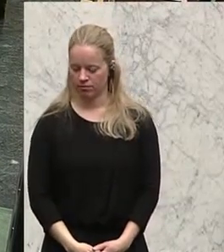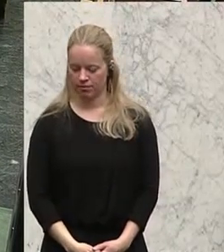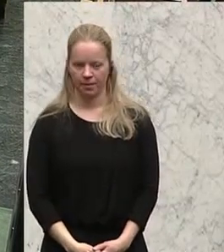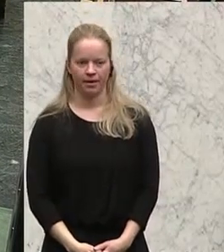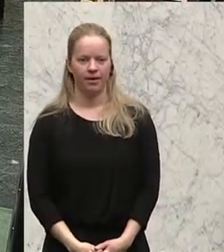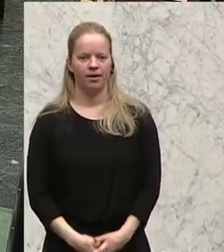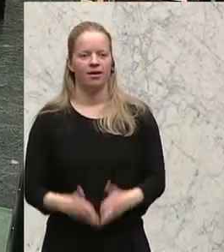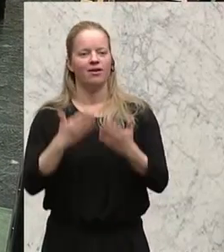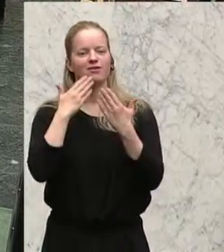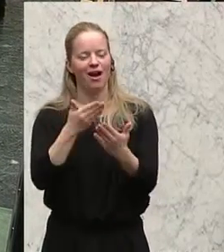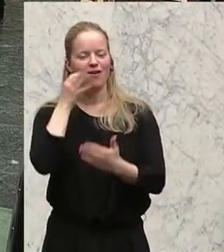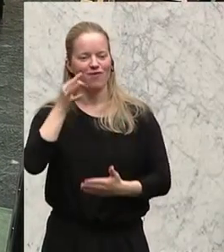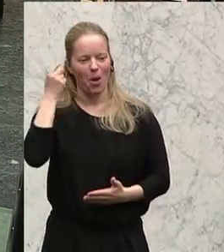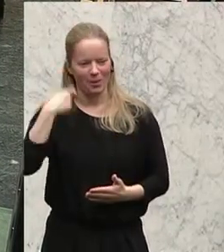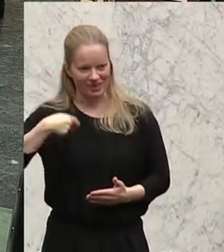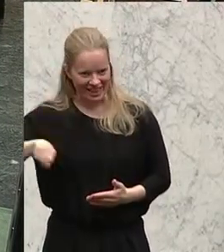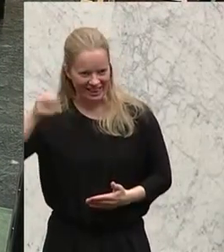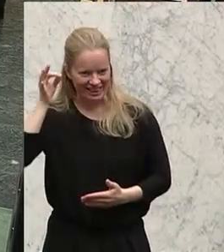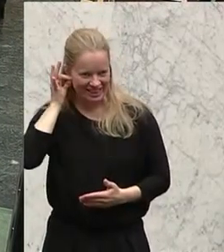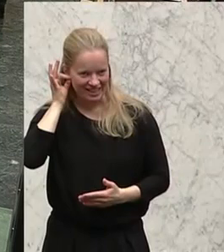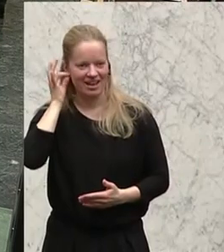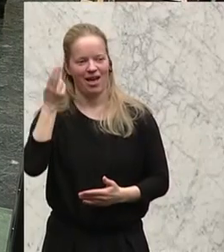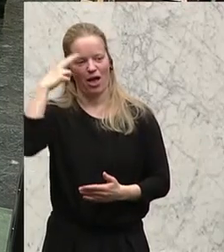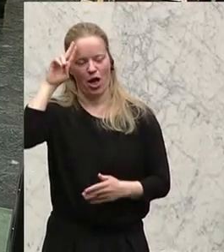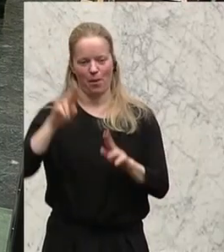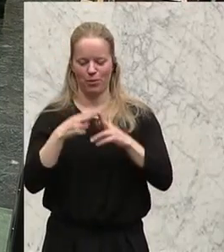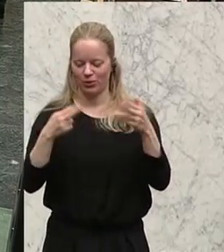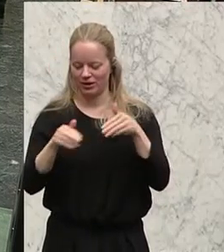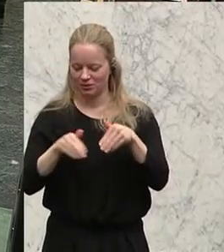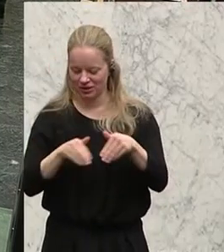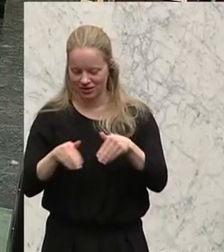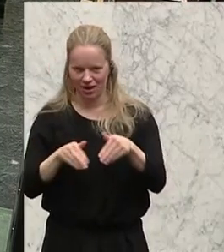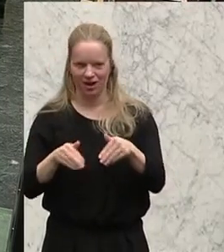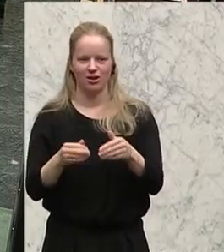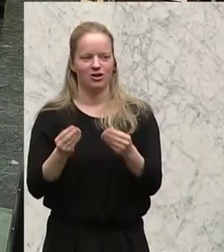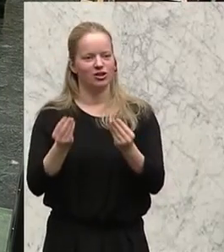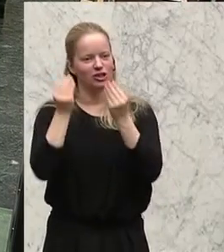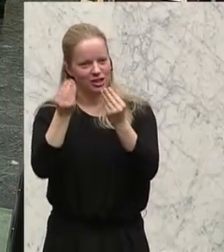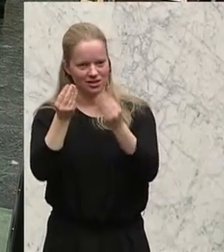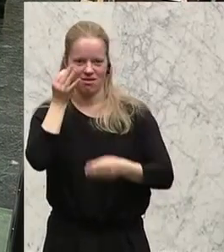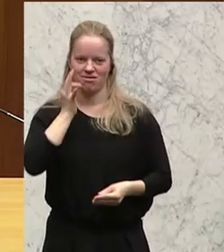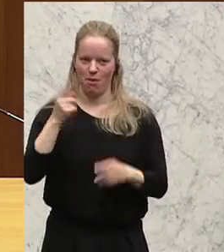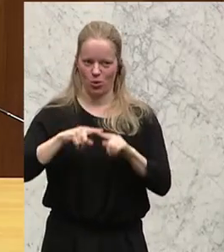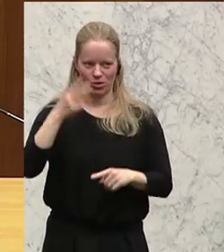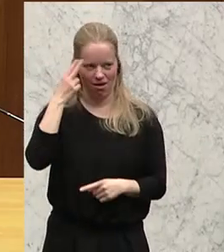Danke, Frau Präsidentin, Herr Bundesminister, geschätzte Damen und Herren.